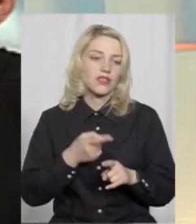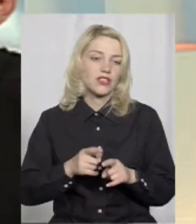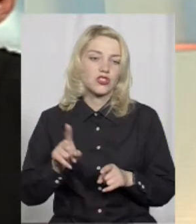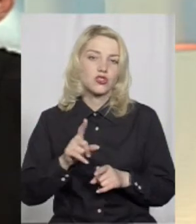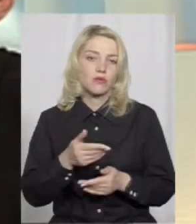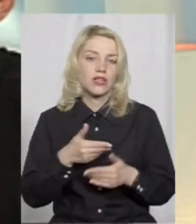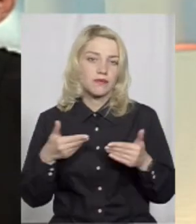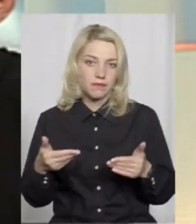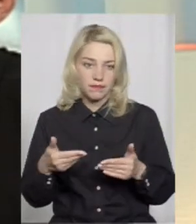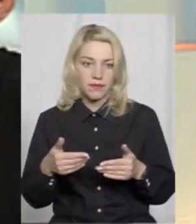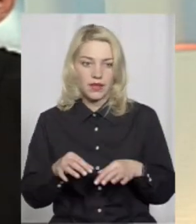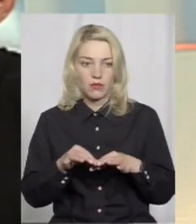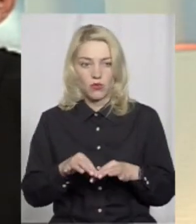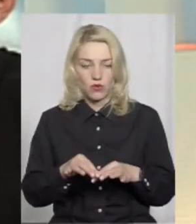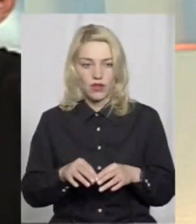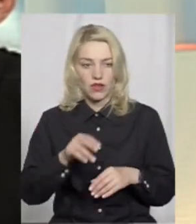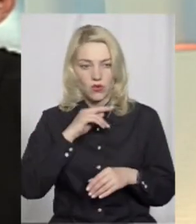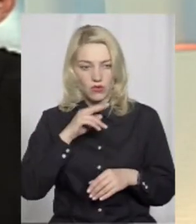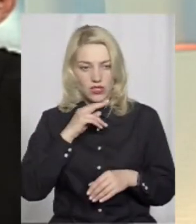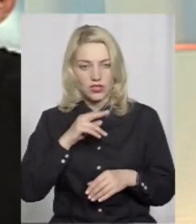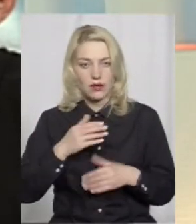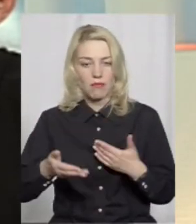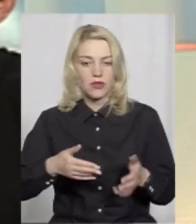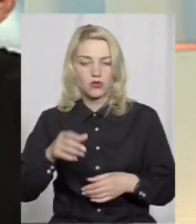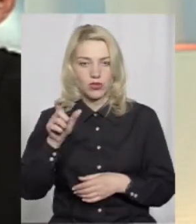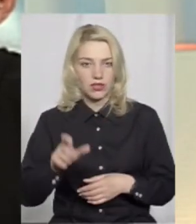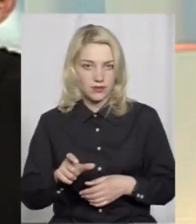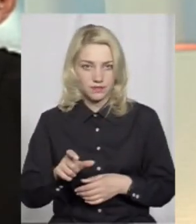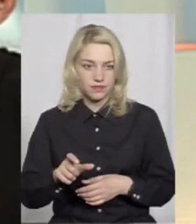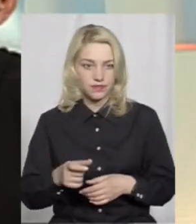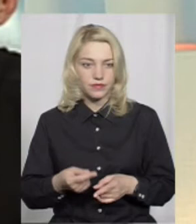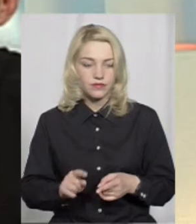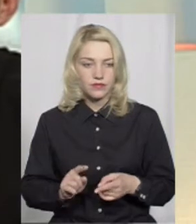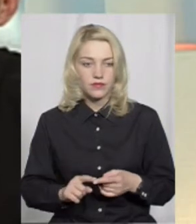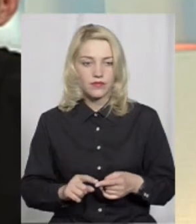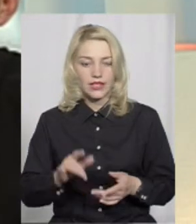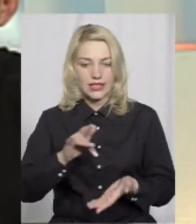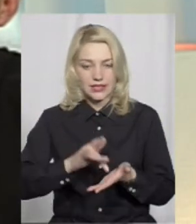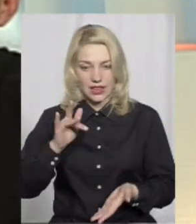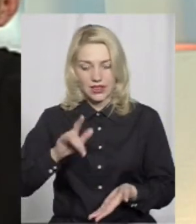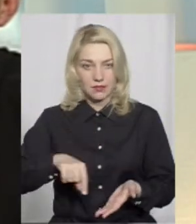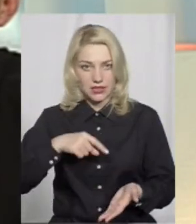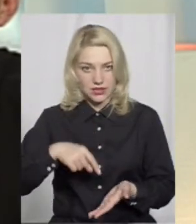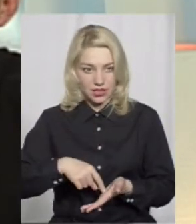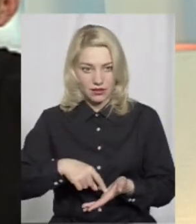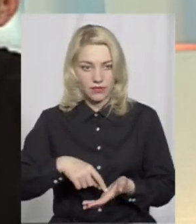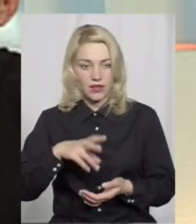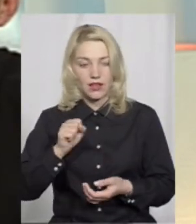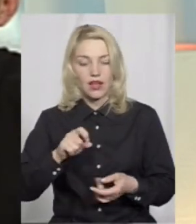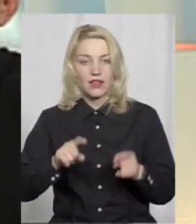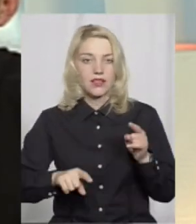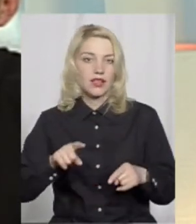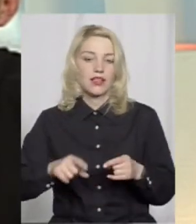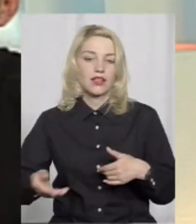провели уважний пішохід. В центрі міста, на